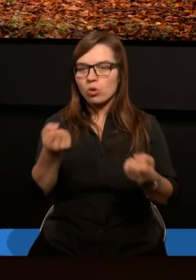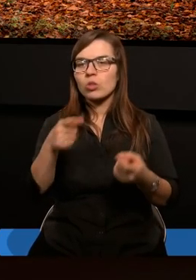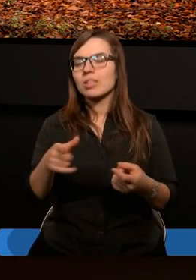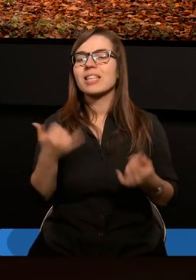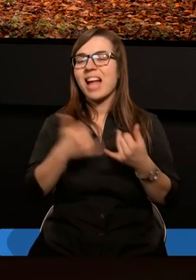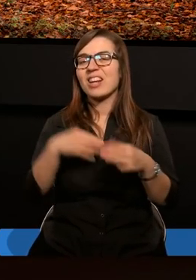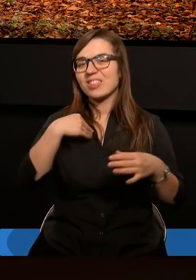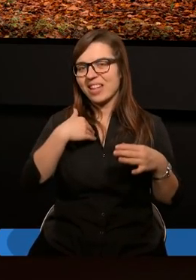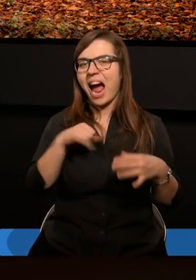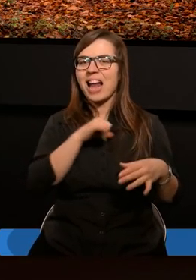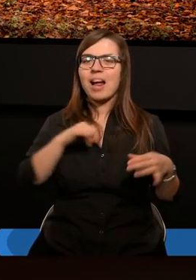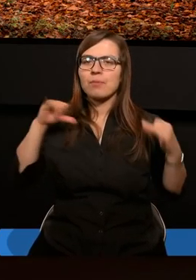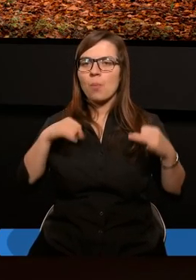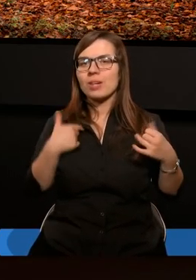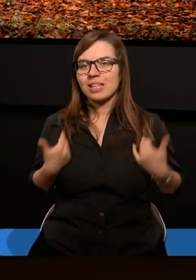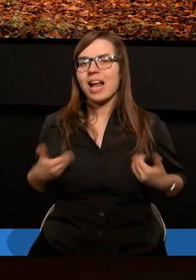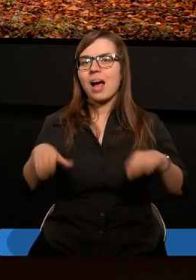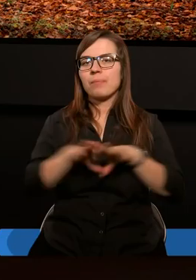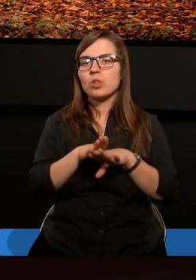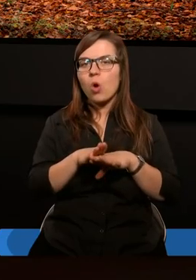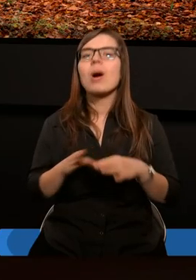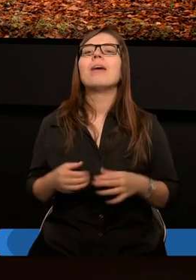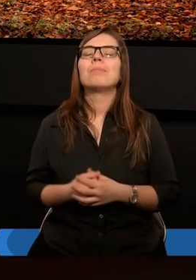skoro zamknął się w sobie, tak,